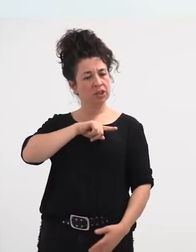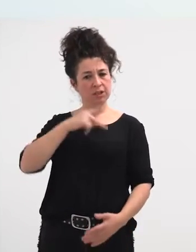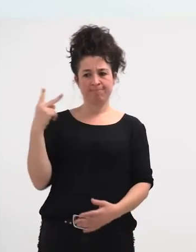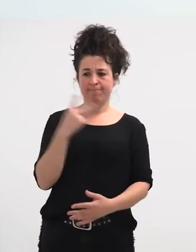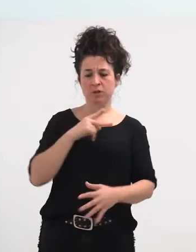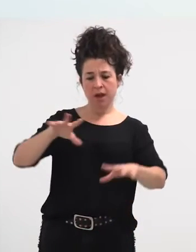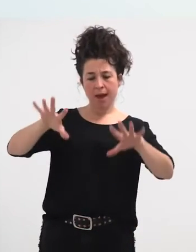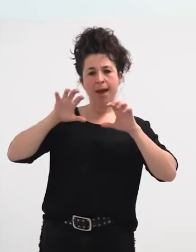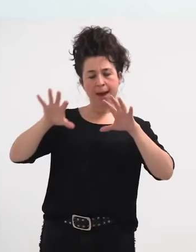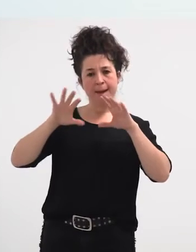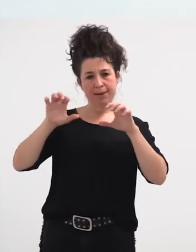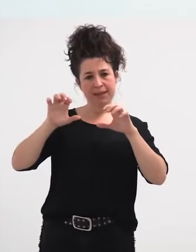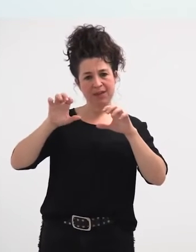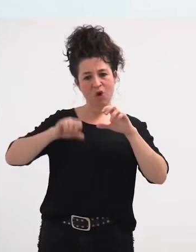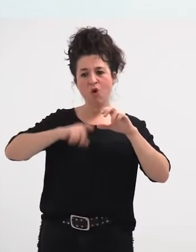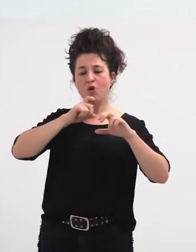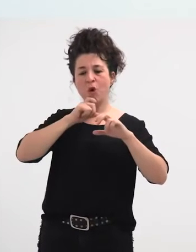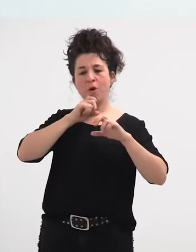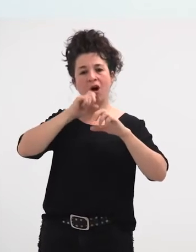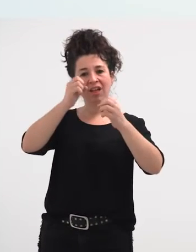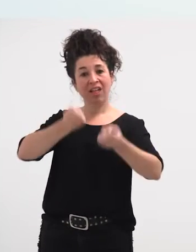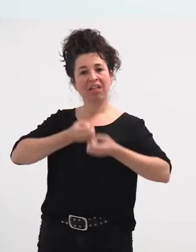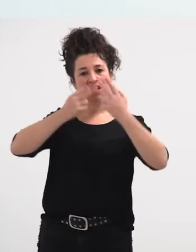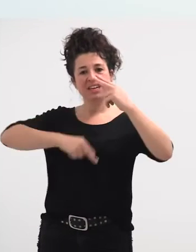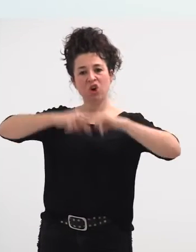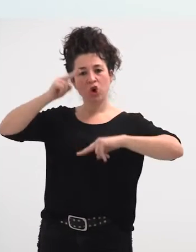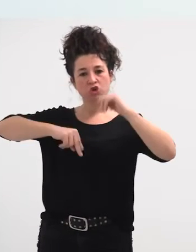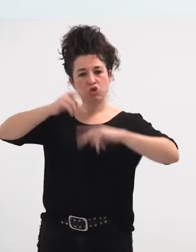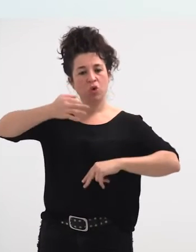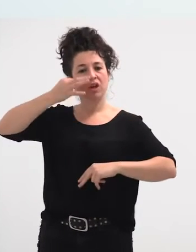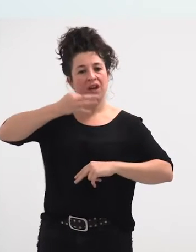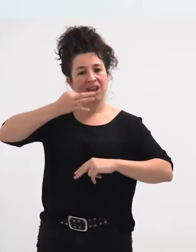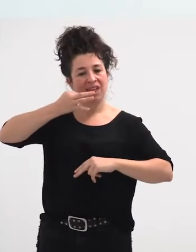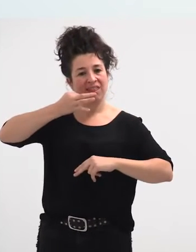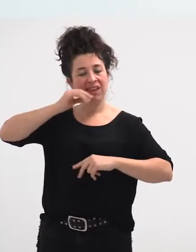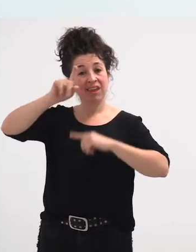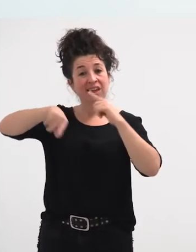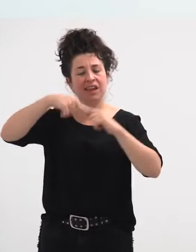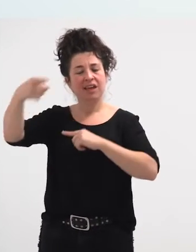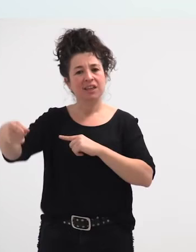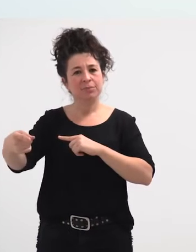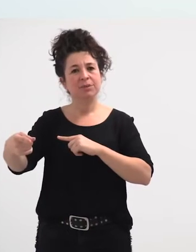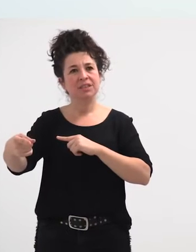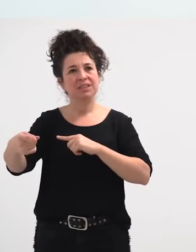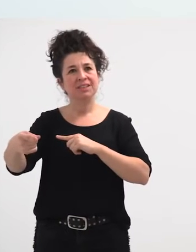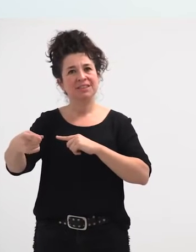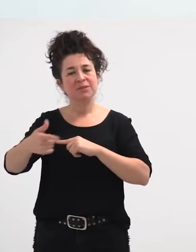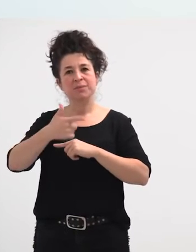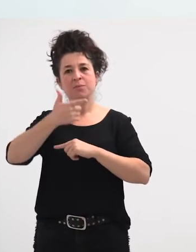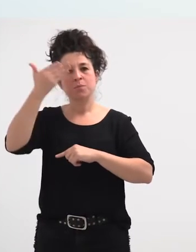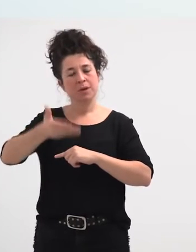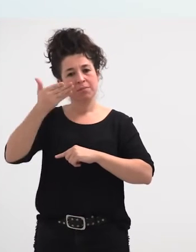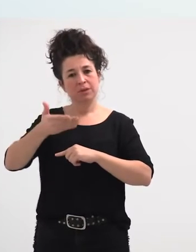nola daikintzen diren errelatoak, eta gero zein importanteak, diren, gatazkak aurrera gina ala ez,